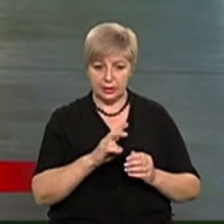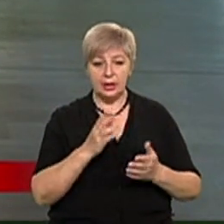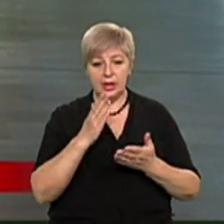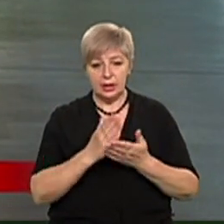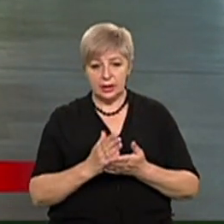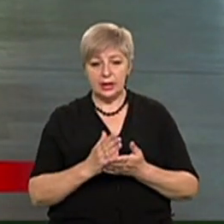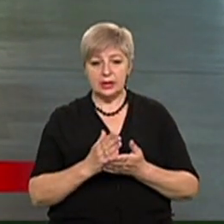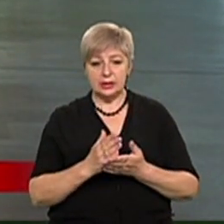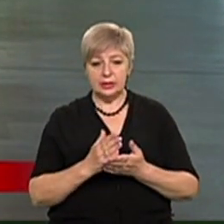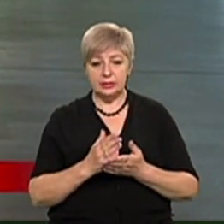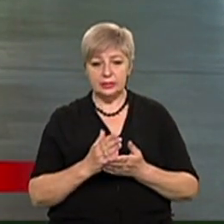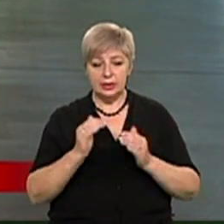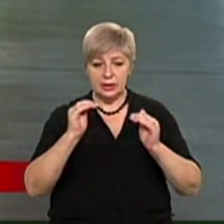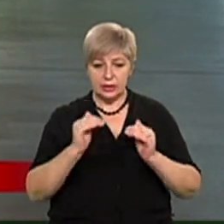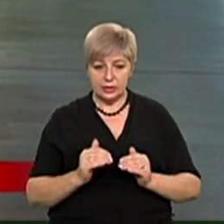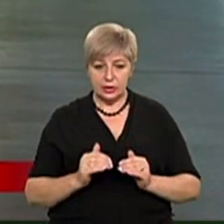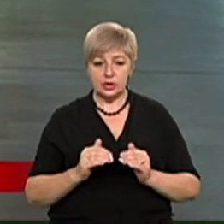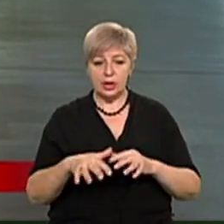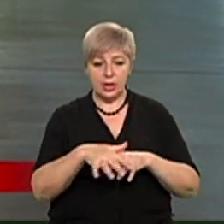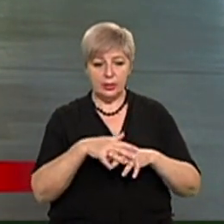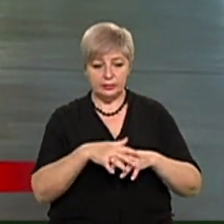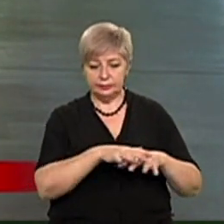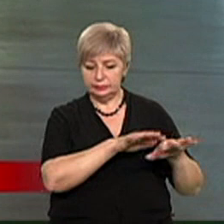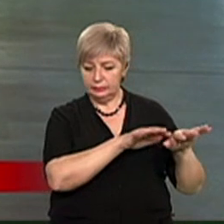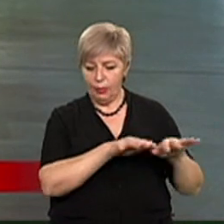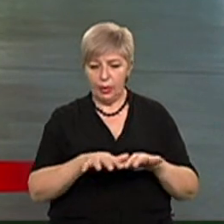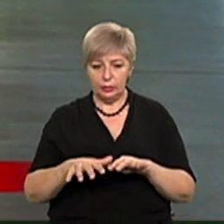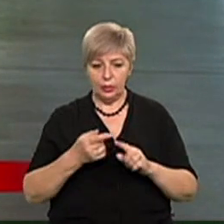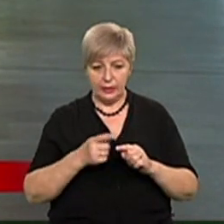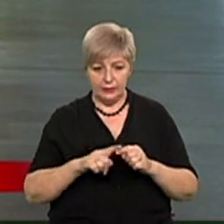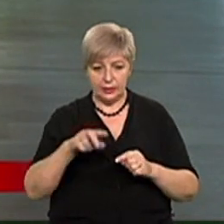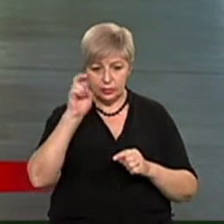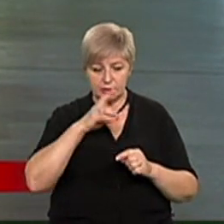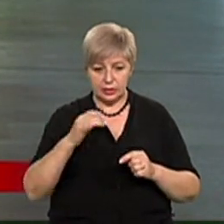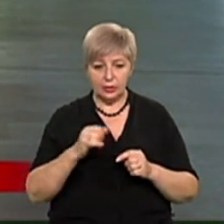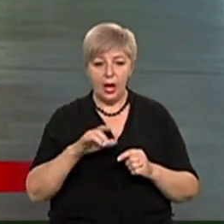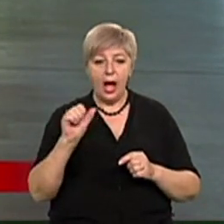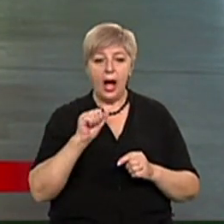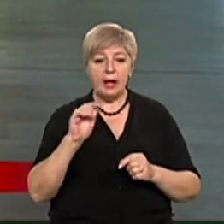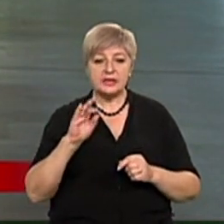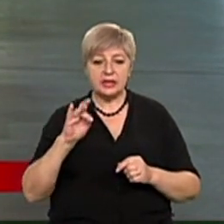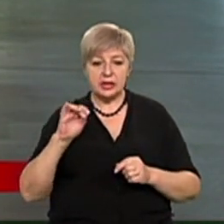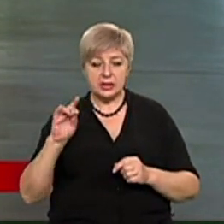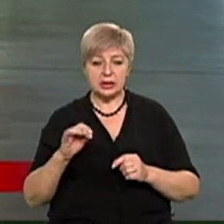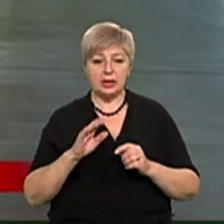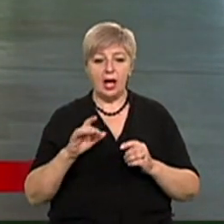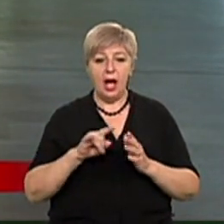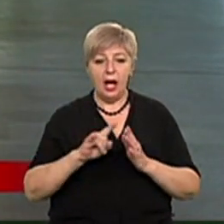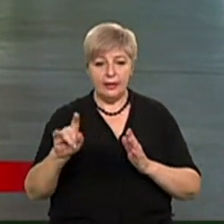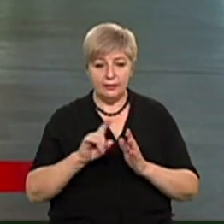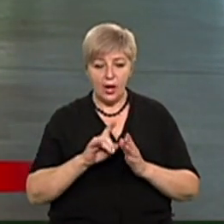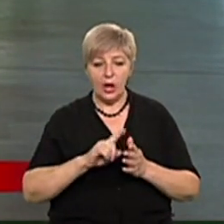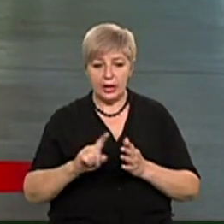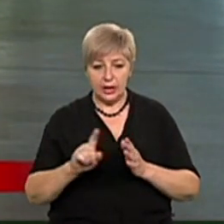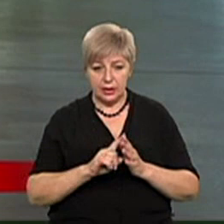є сниження пасажиропотоків в цю країну. Австрийські авіалінії прислали на свої рекомендації і їх